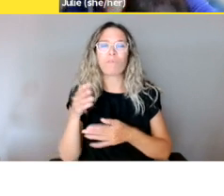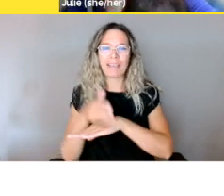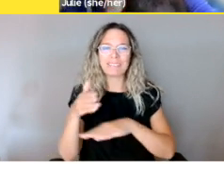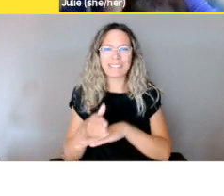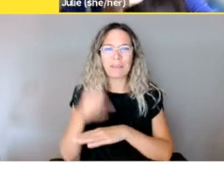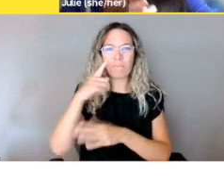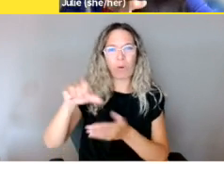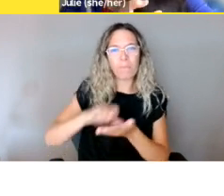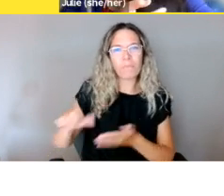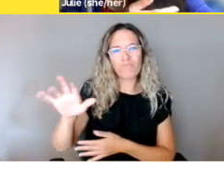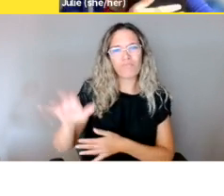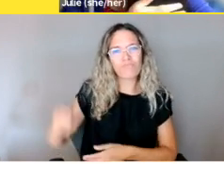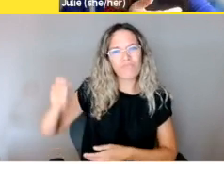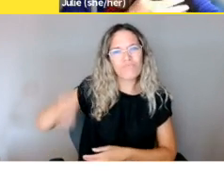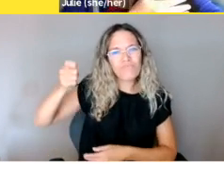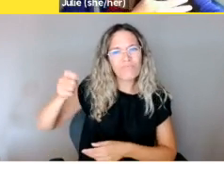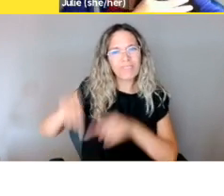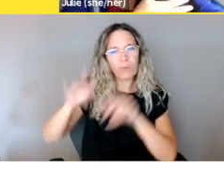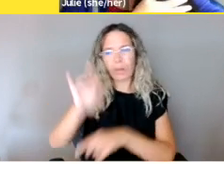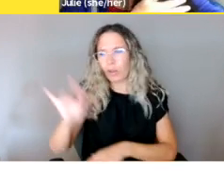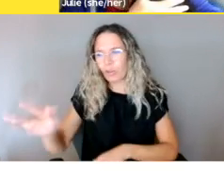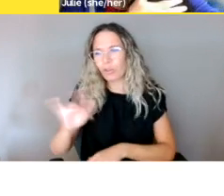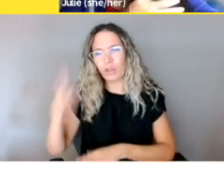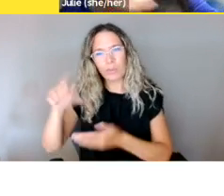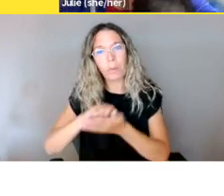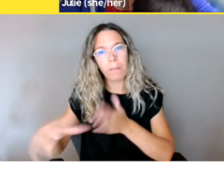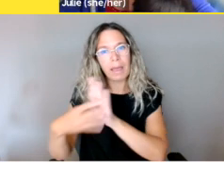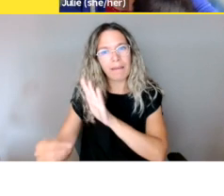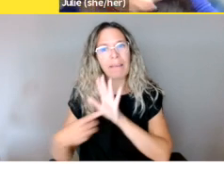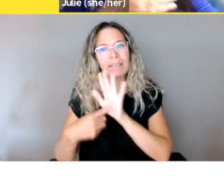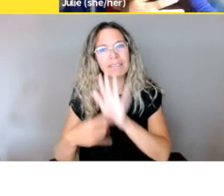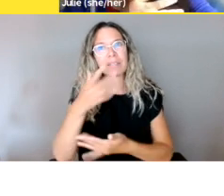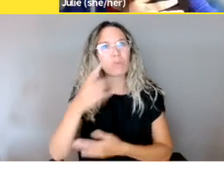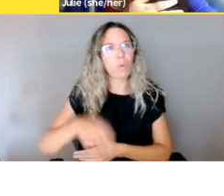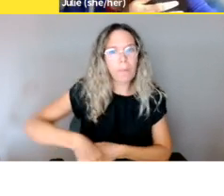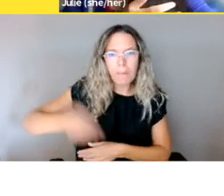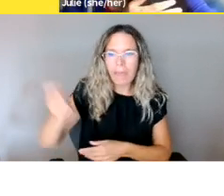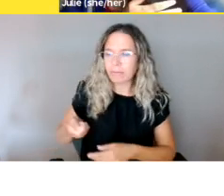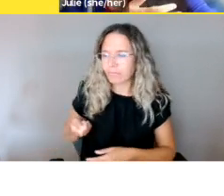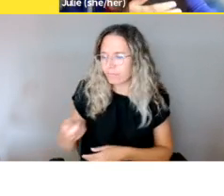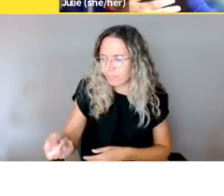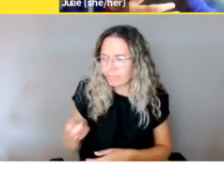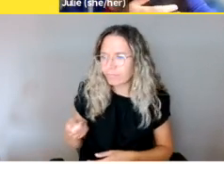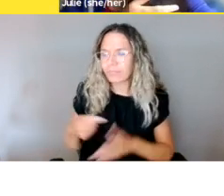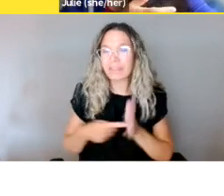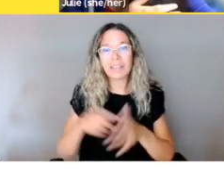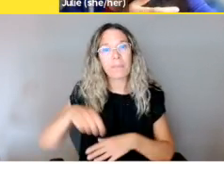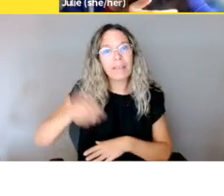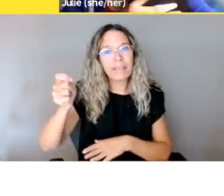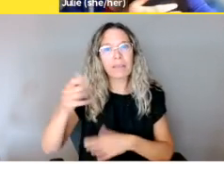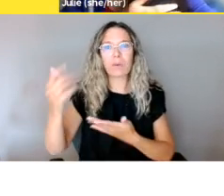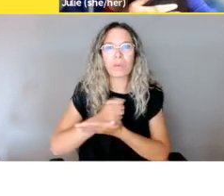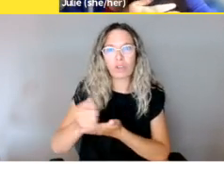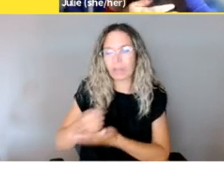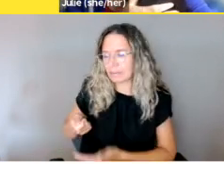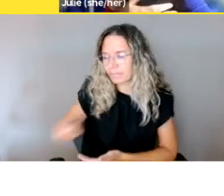« touchscreens », qu'on veut payer avec une carte, soit carte débit ou carte de